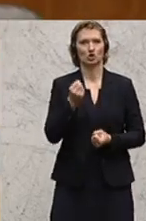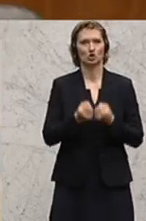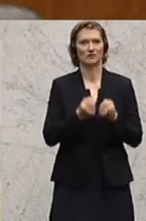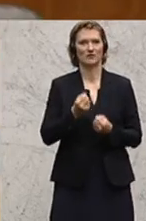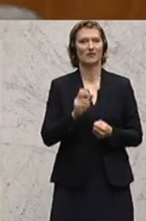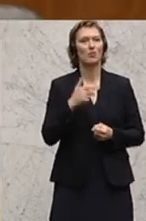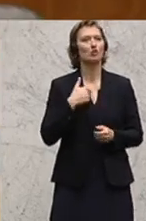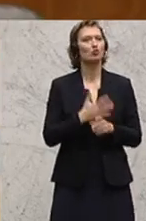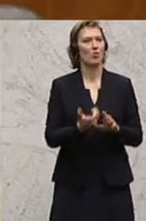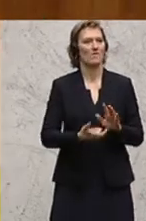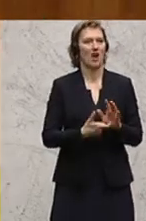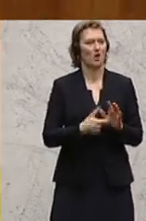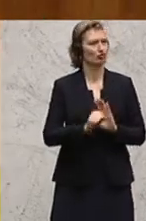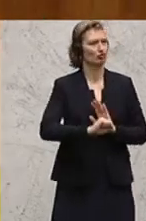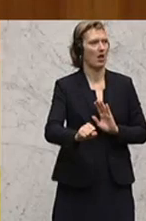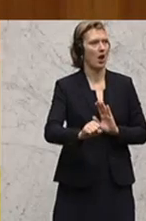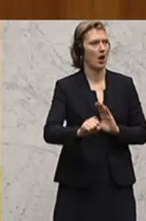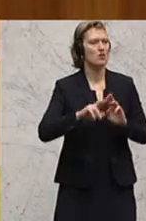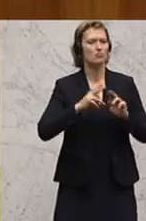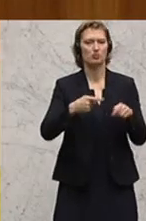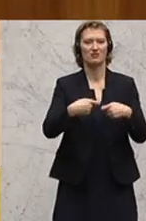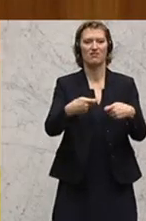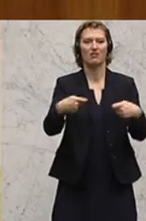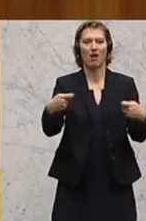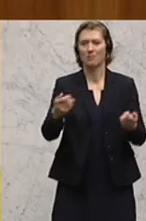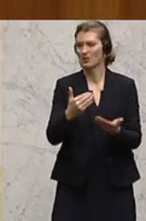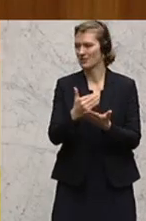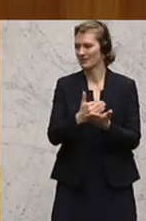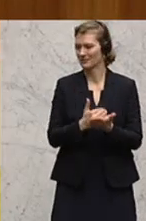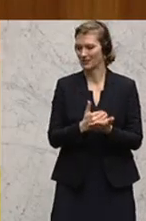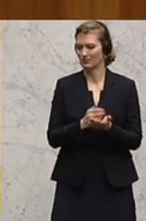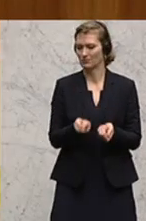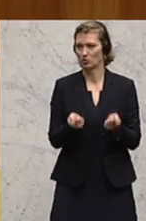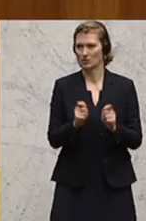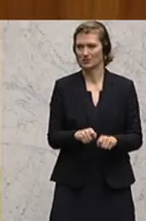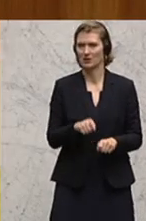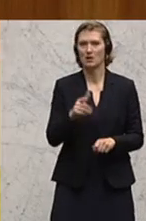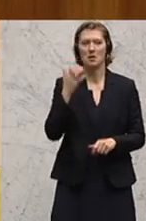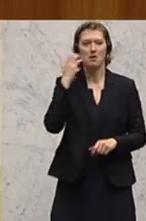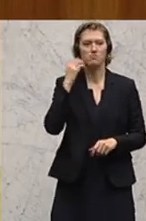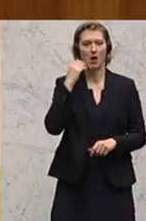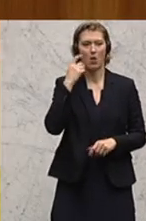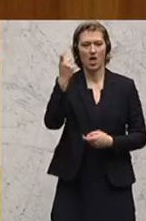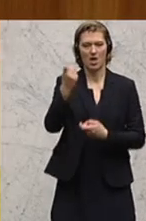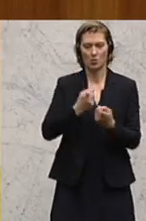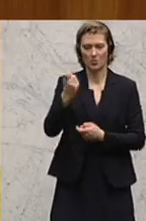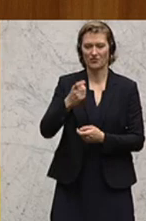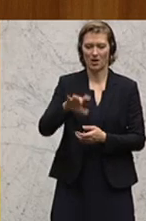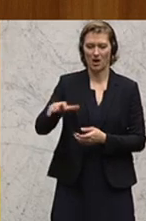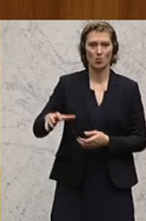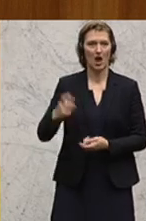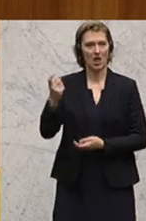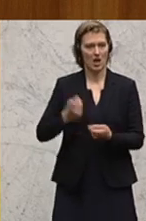verlange, dass wir sehr rasch das Bundesvergabegesetz so beschließen, dass die bäuerliche Herkunft, die regionale